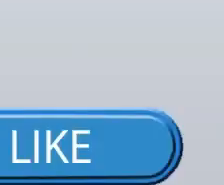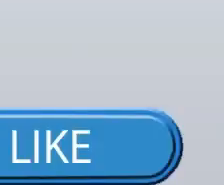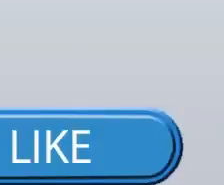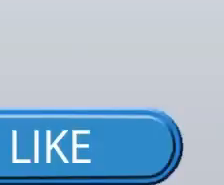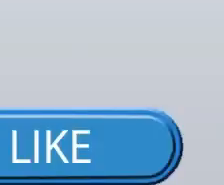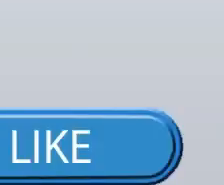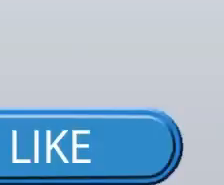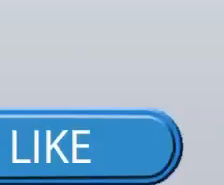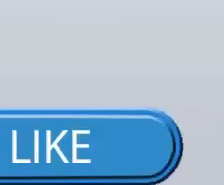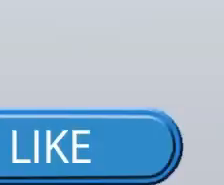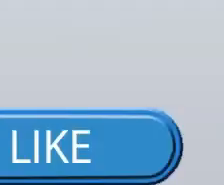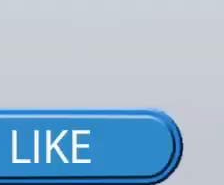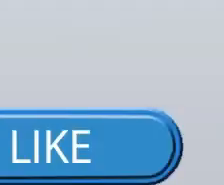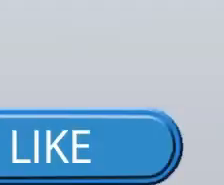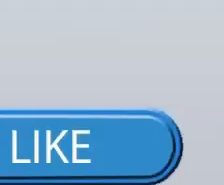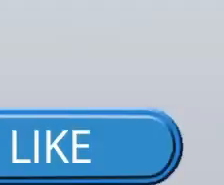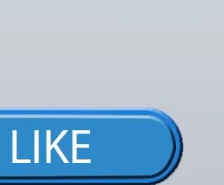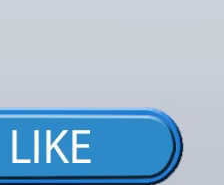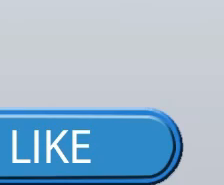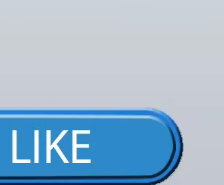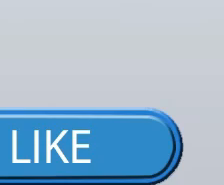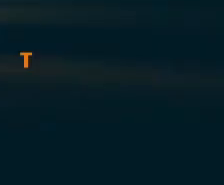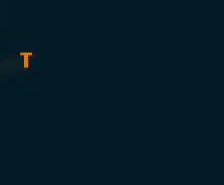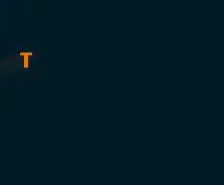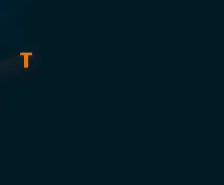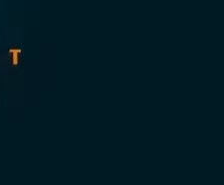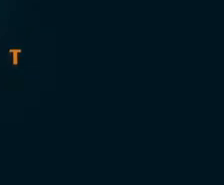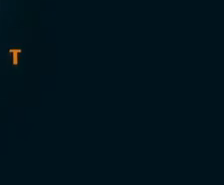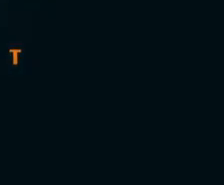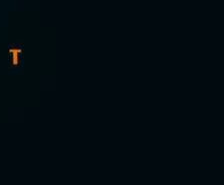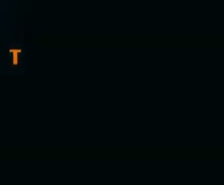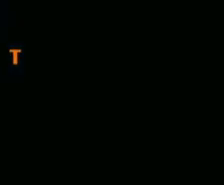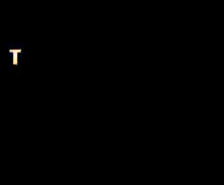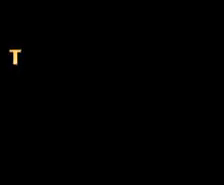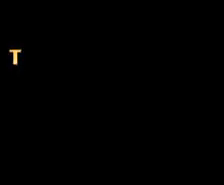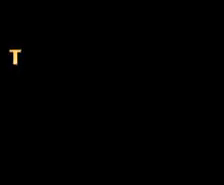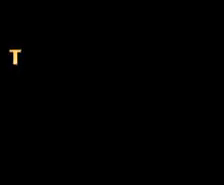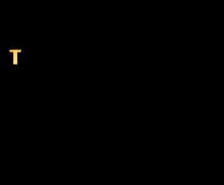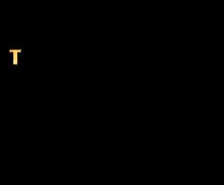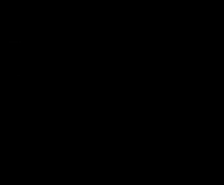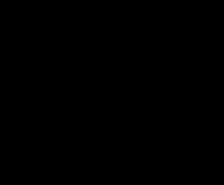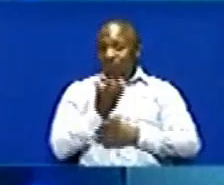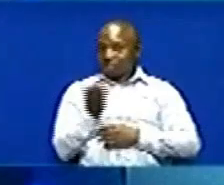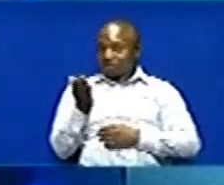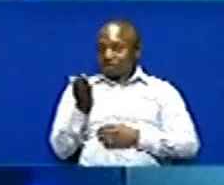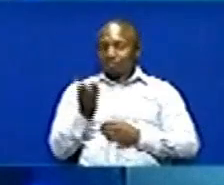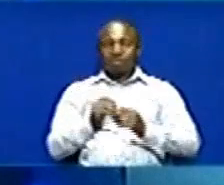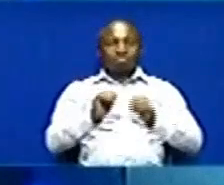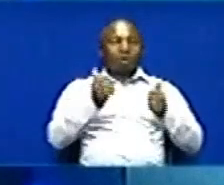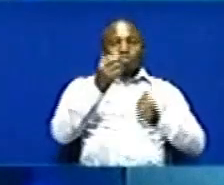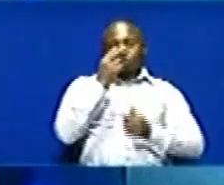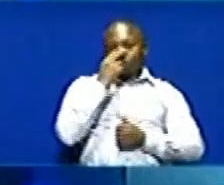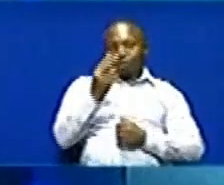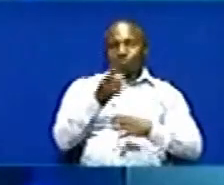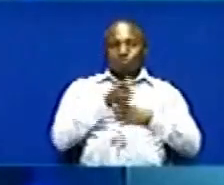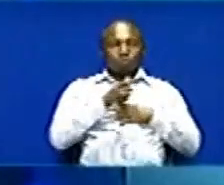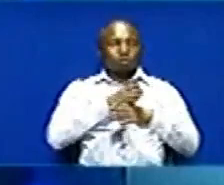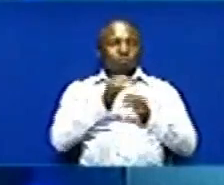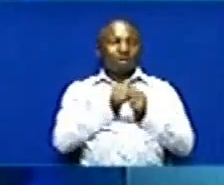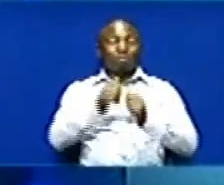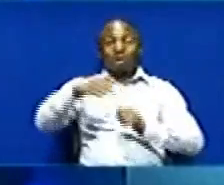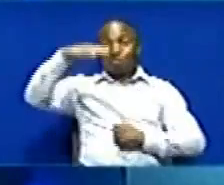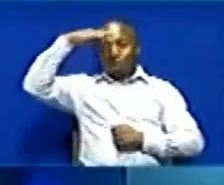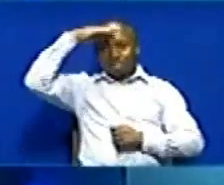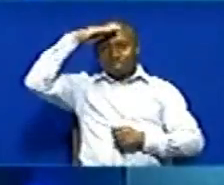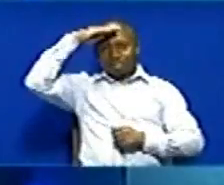siku Usisahao kusubscribe Kisha like na comment Gili Boni Online TV Leo tukiangalia kuhusu maswara ya polisi